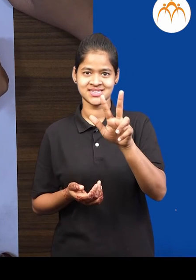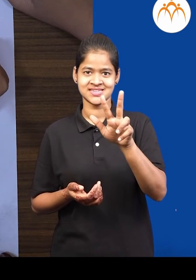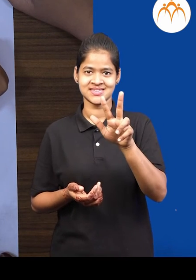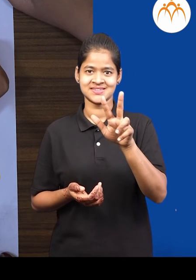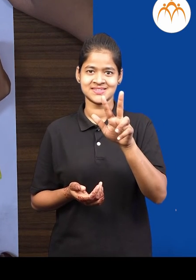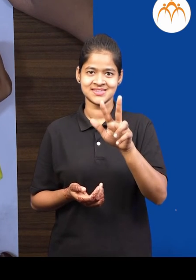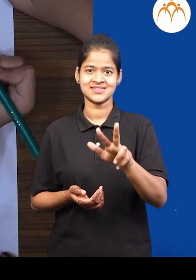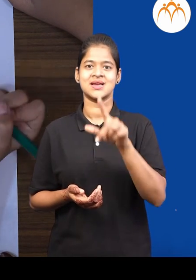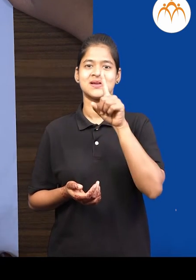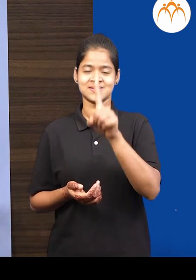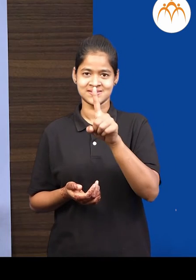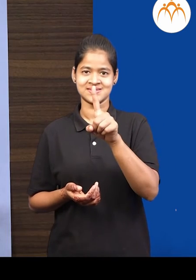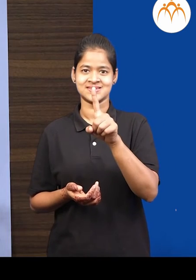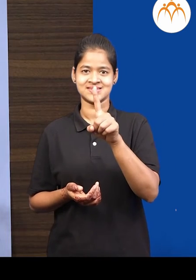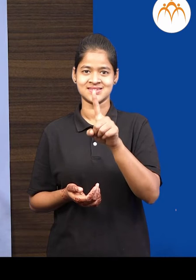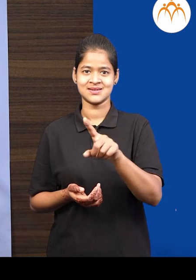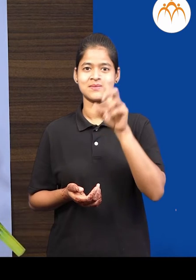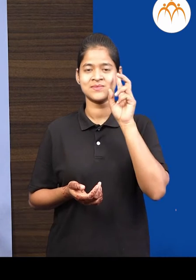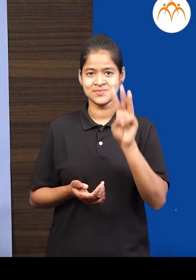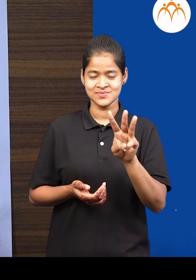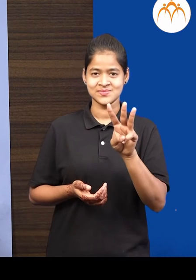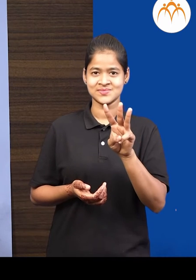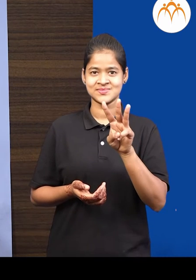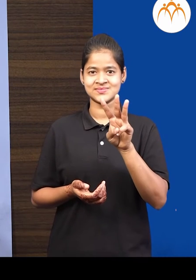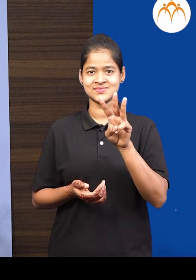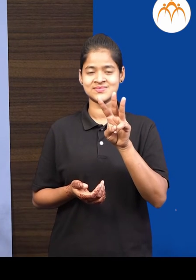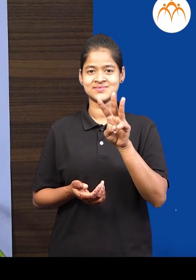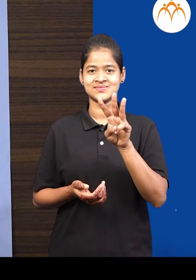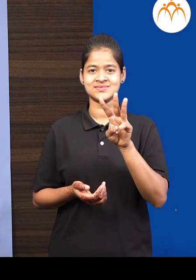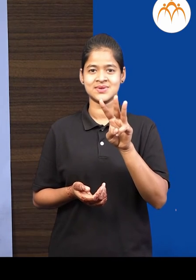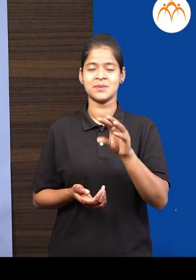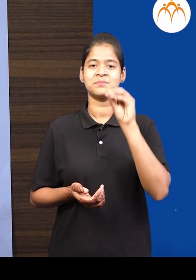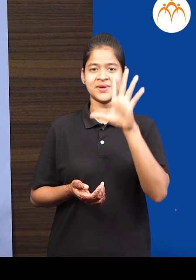आट, एक, तीन,